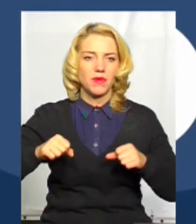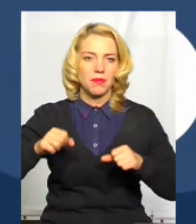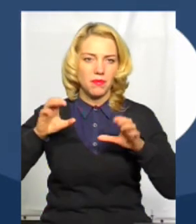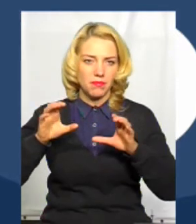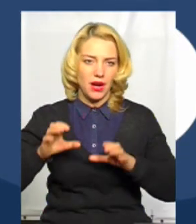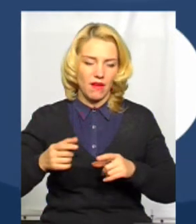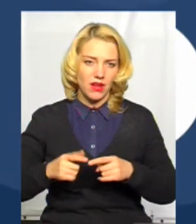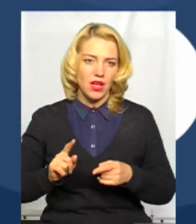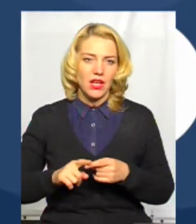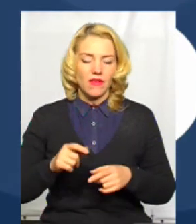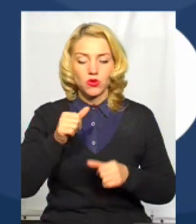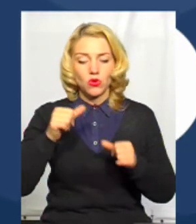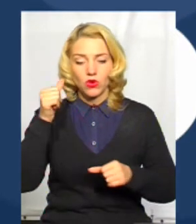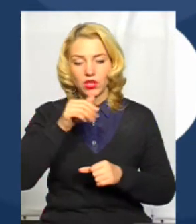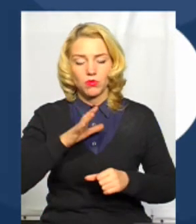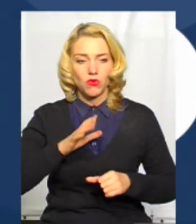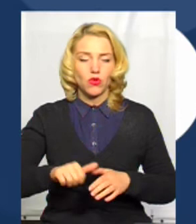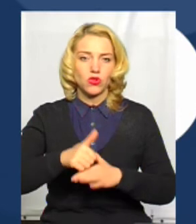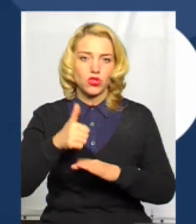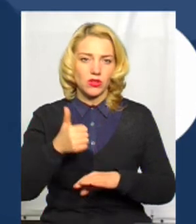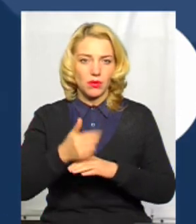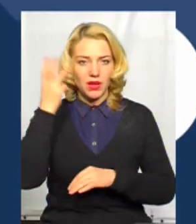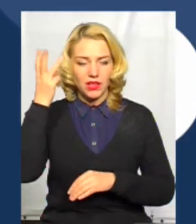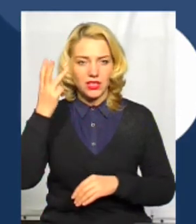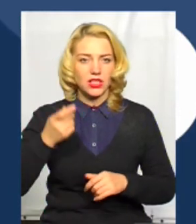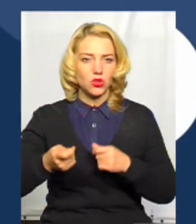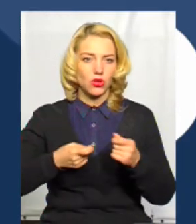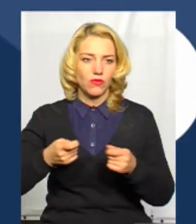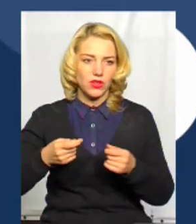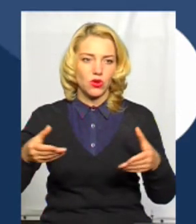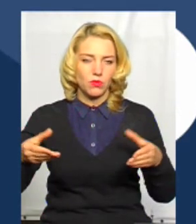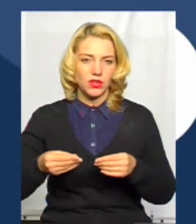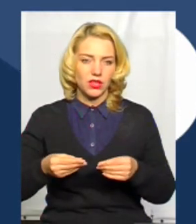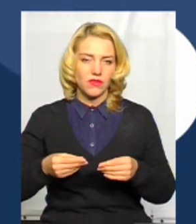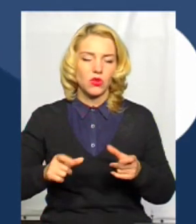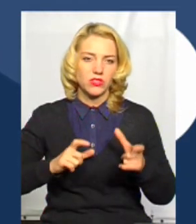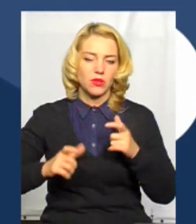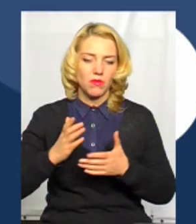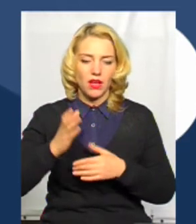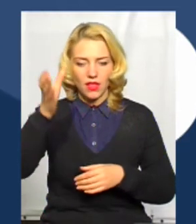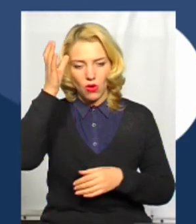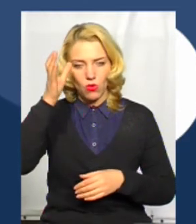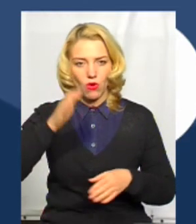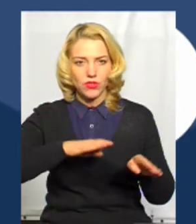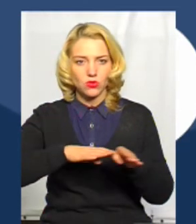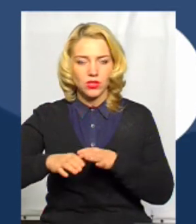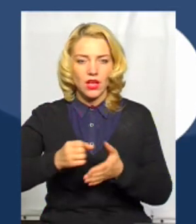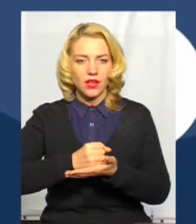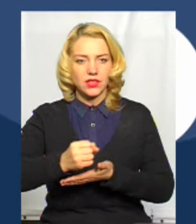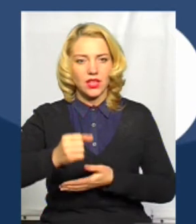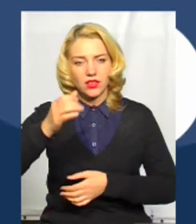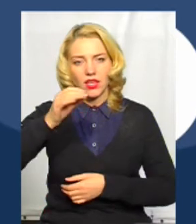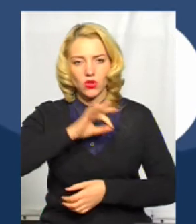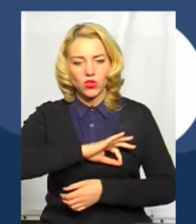очолив кафедру права Хмельницького кооперативного торгівельно-економічного інституту. Має науковий ступінь кандидата юридичних наук.